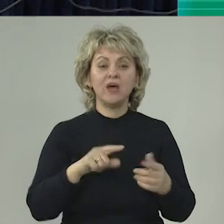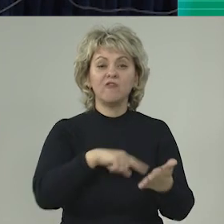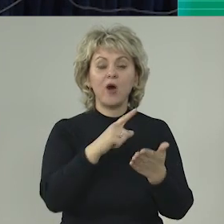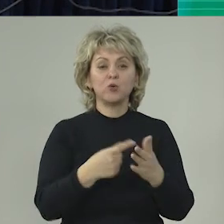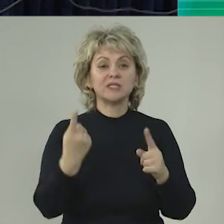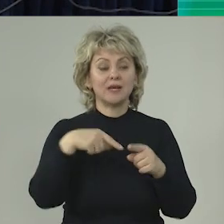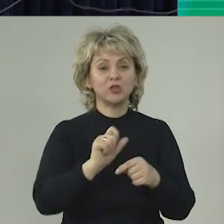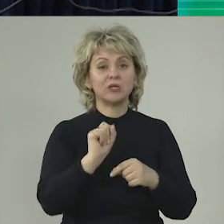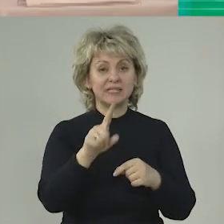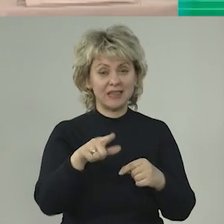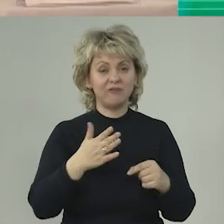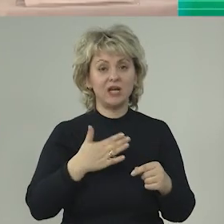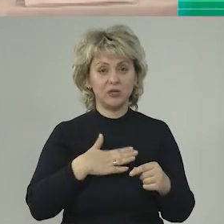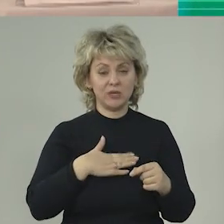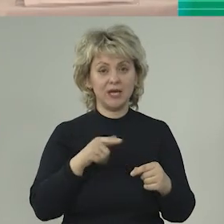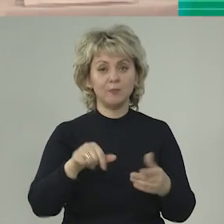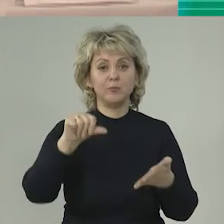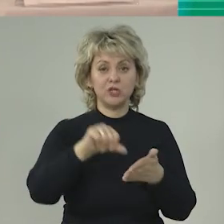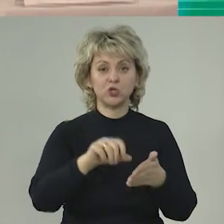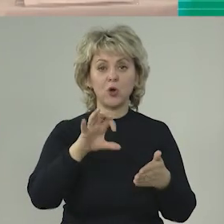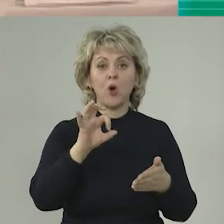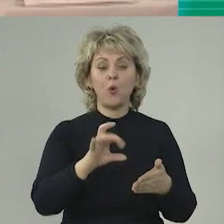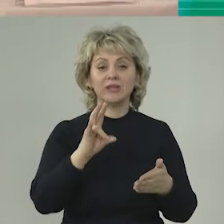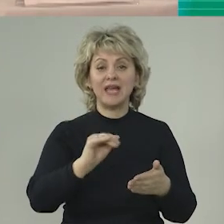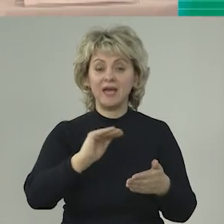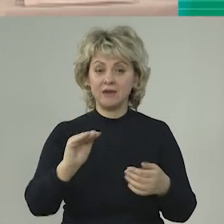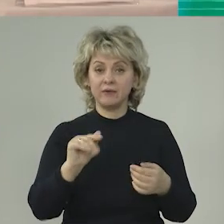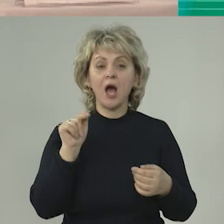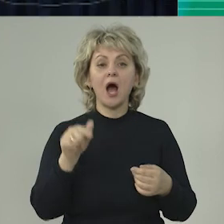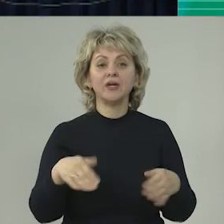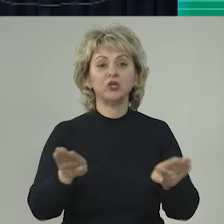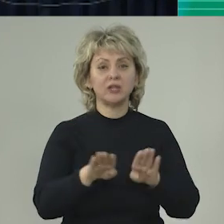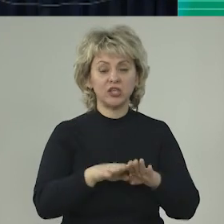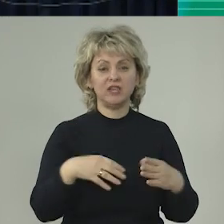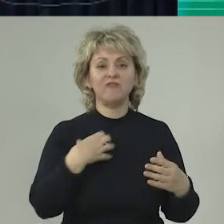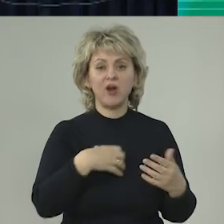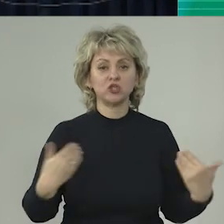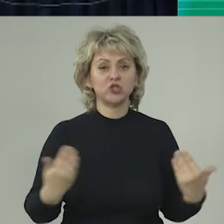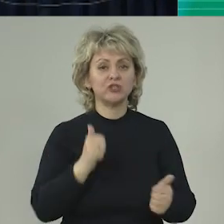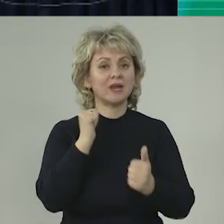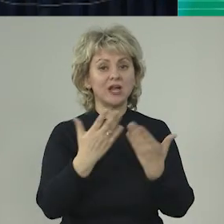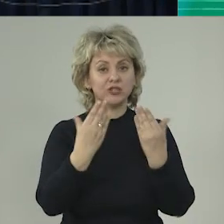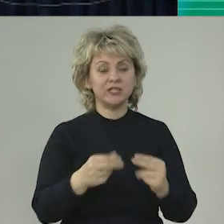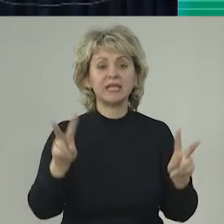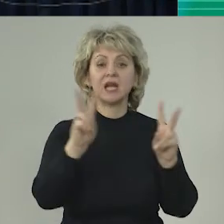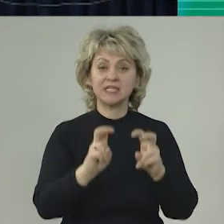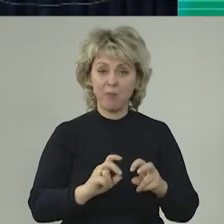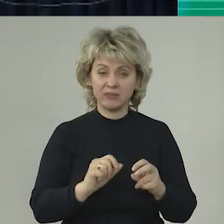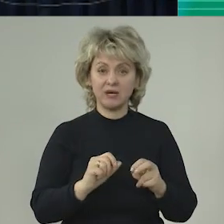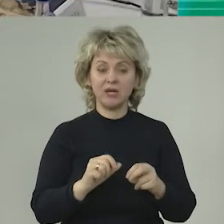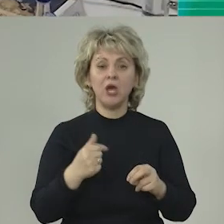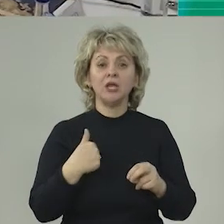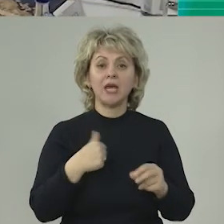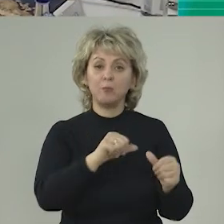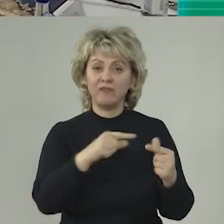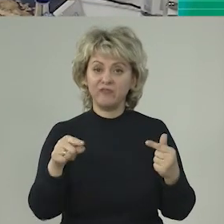Вопросы, которые задавали мне представители Народного фронта, они такие жизненные, каждодневные, рассматриваемые.